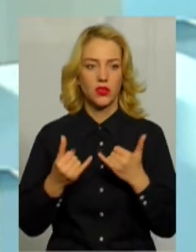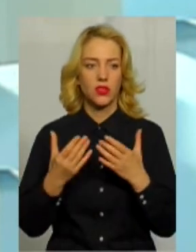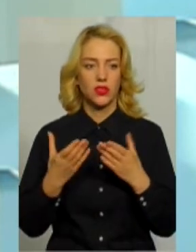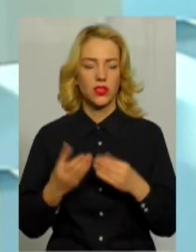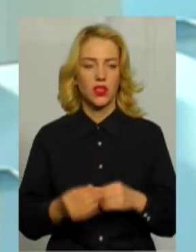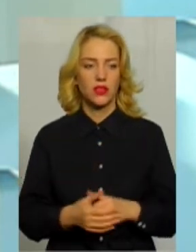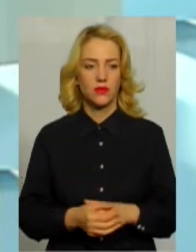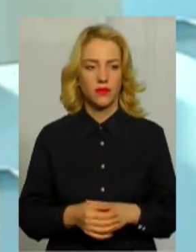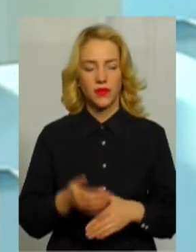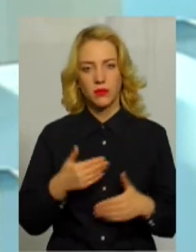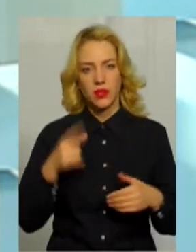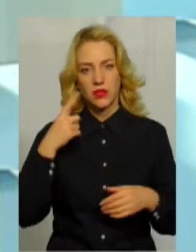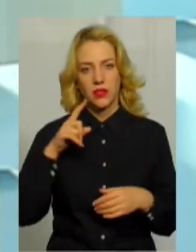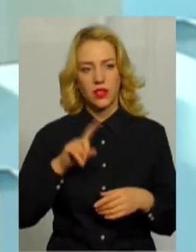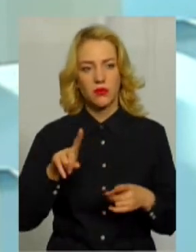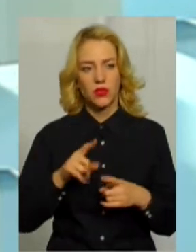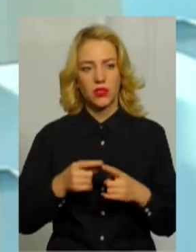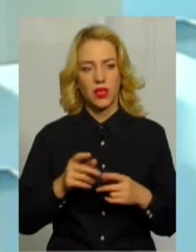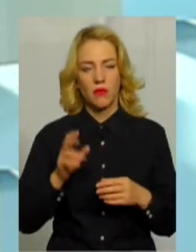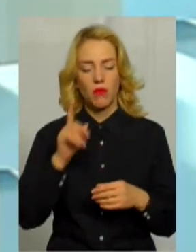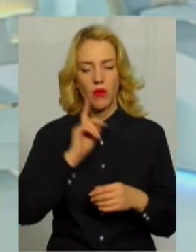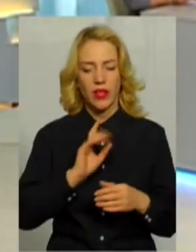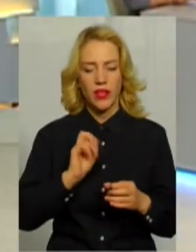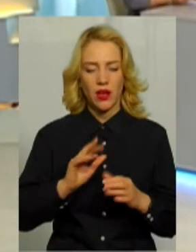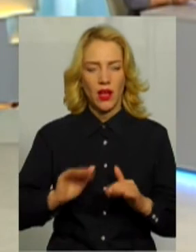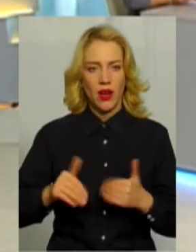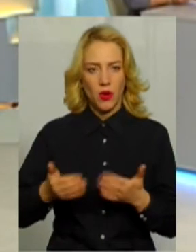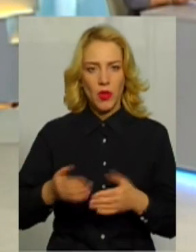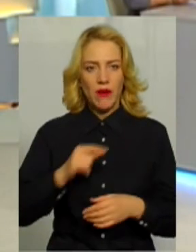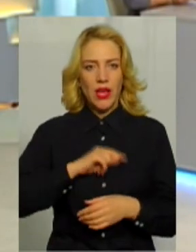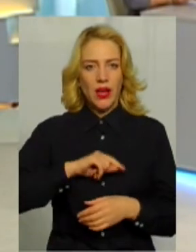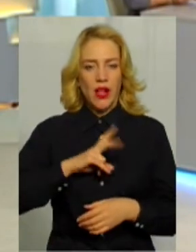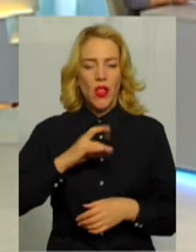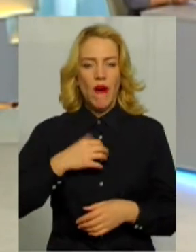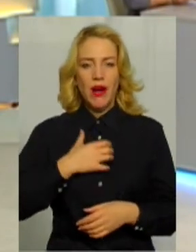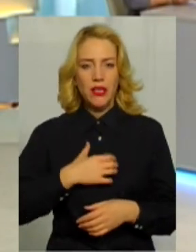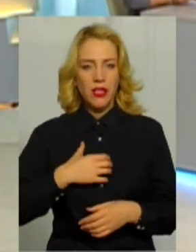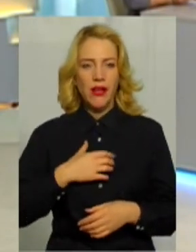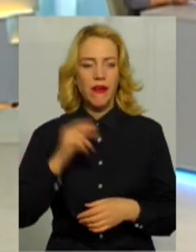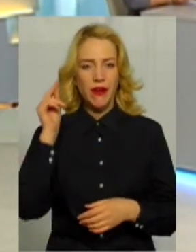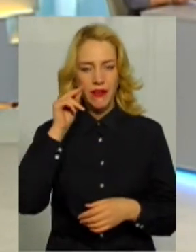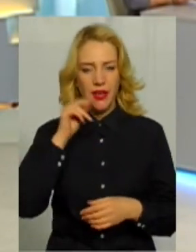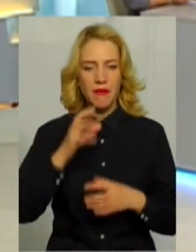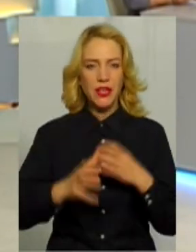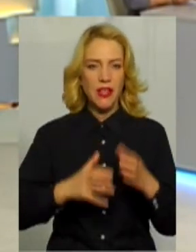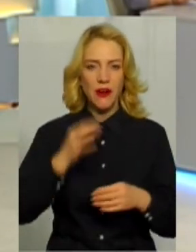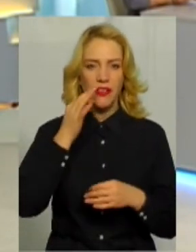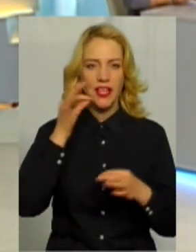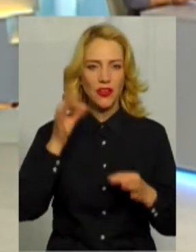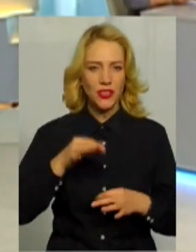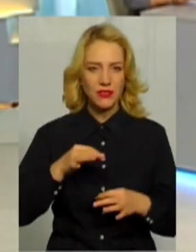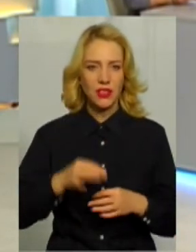ми знаємо, що це носить рекомендований характер, але дуже важливо, вивчаючи міжнародний досвід,